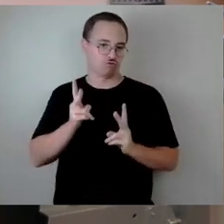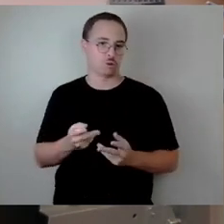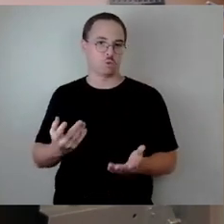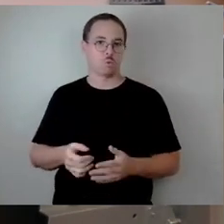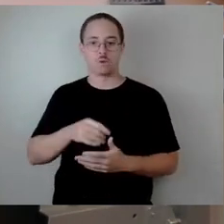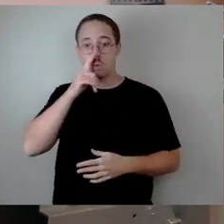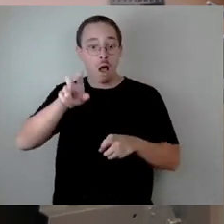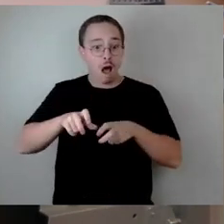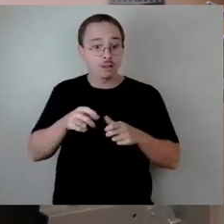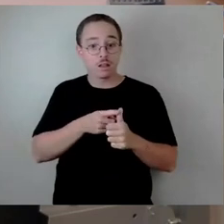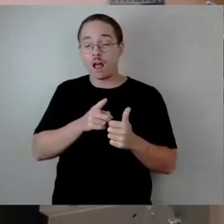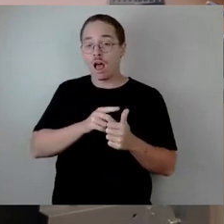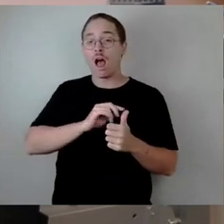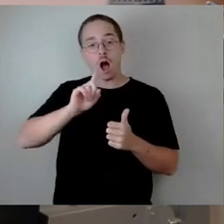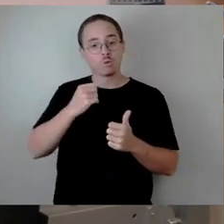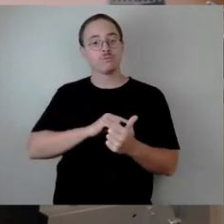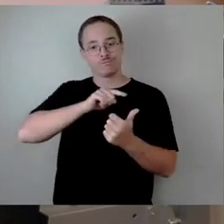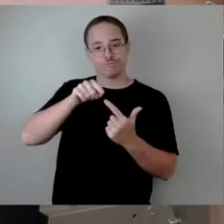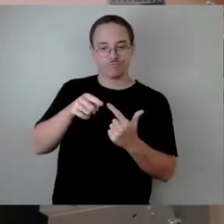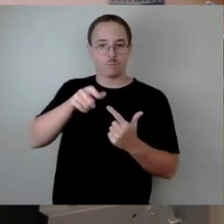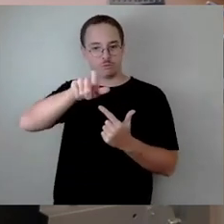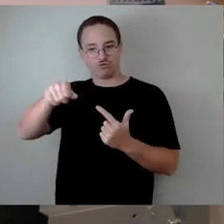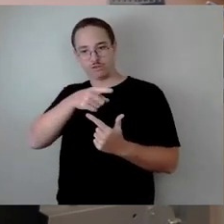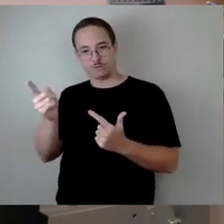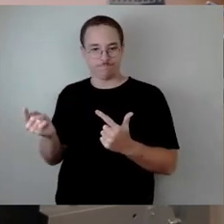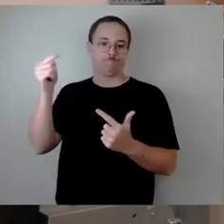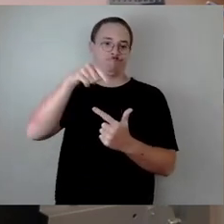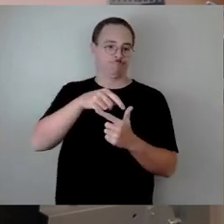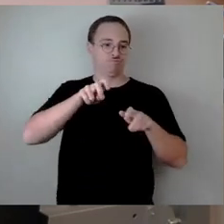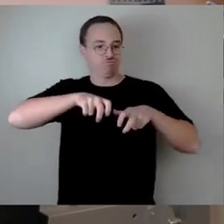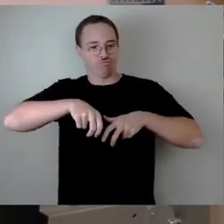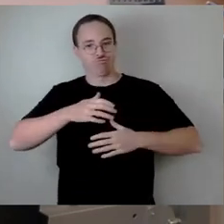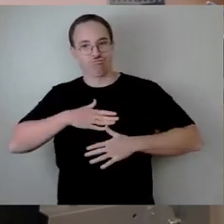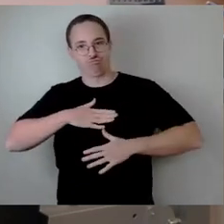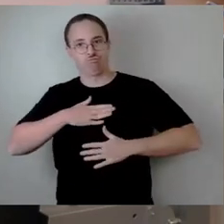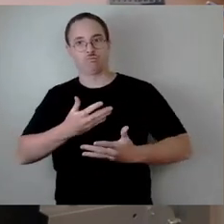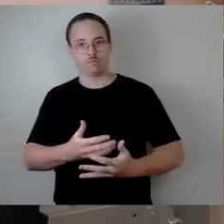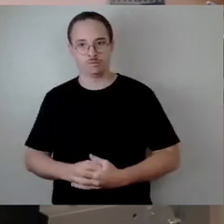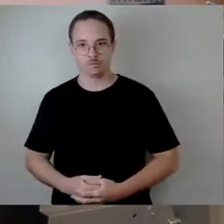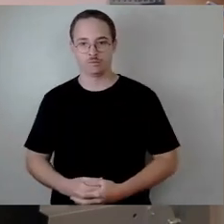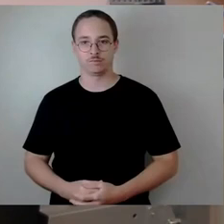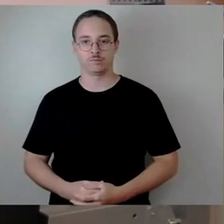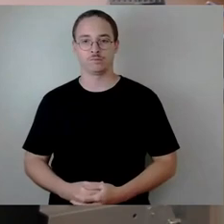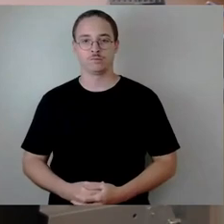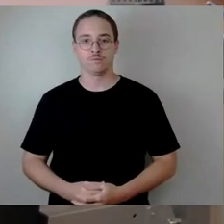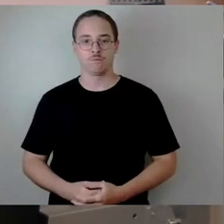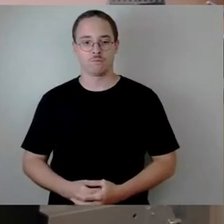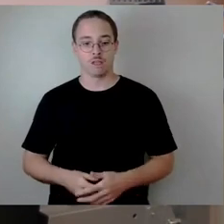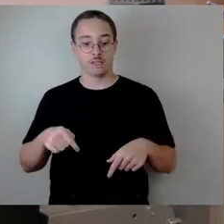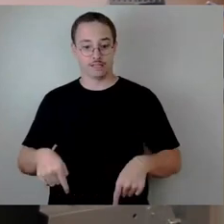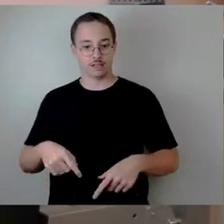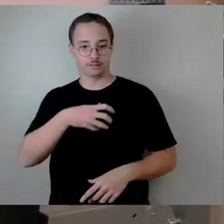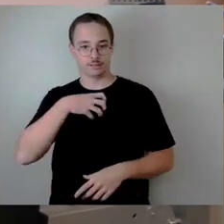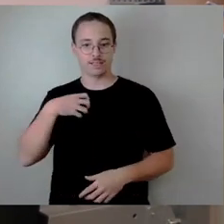die Gärtnerinnen und Gärtner. Kleingärten stellen einen ganz wesentlichen Bestandteil unseres Stadtgrüns dar,